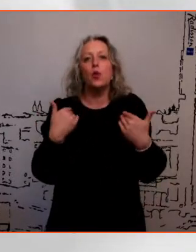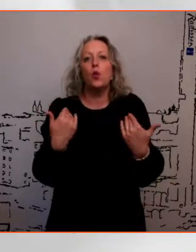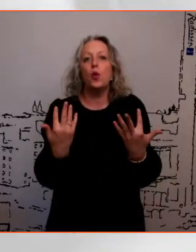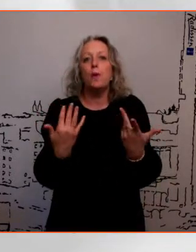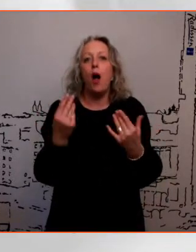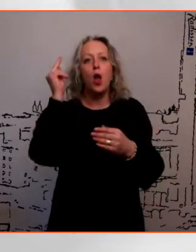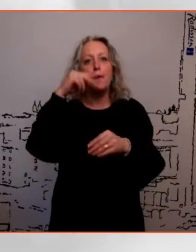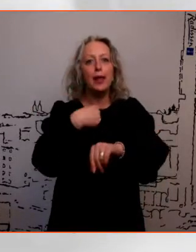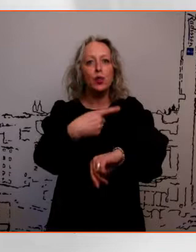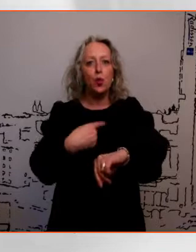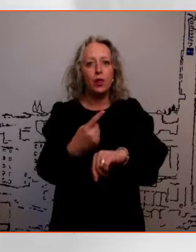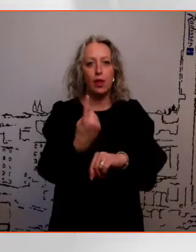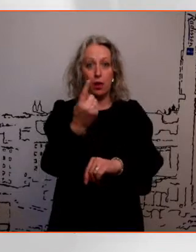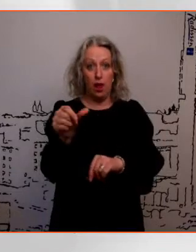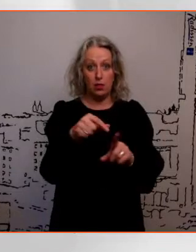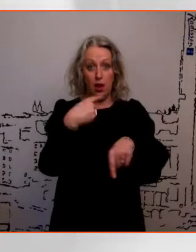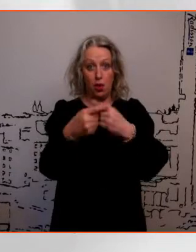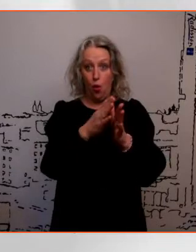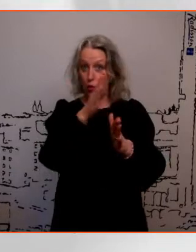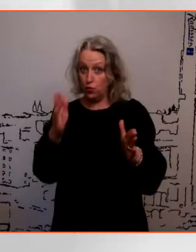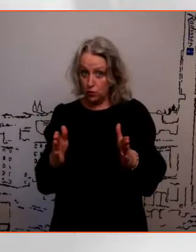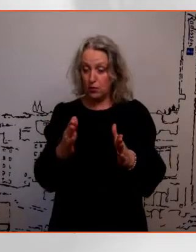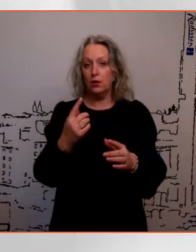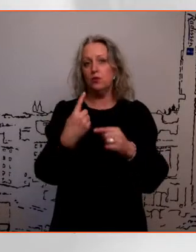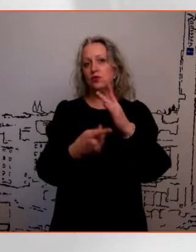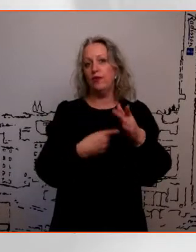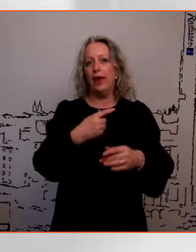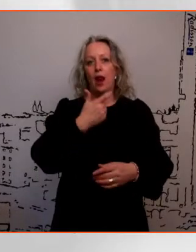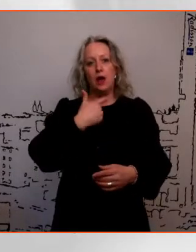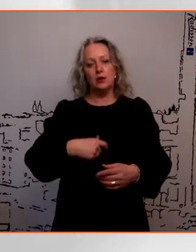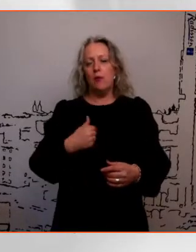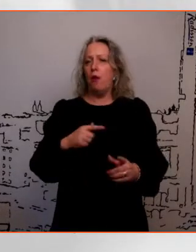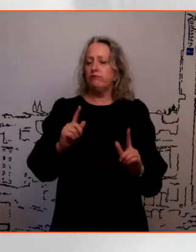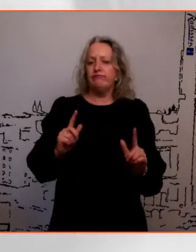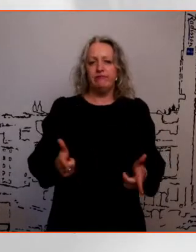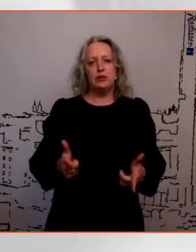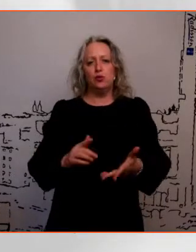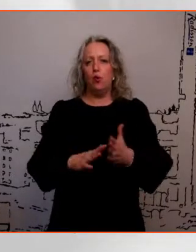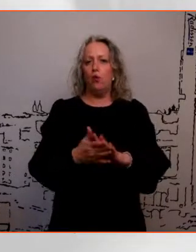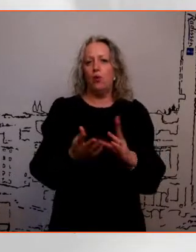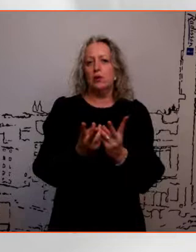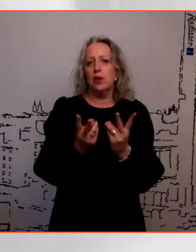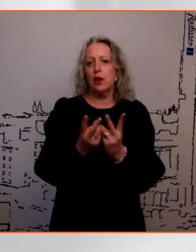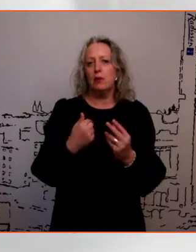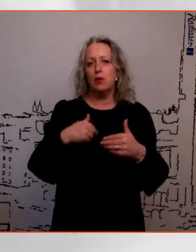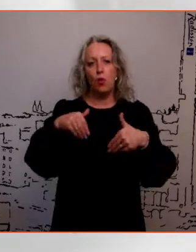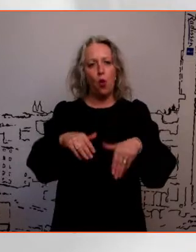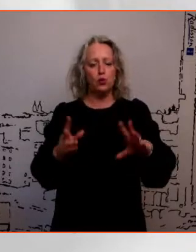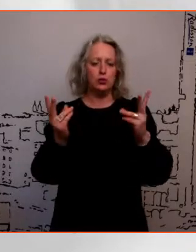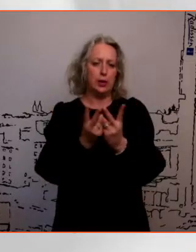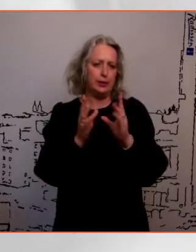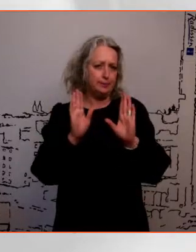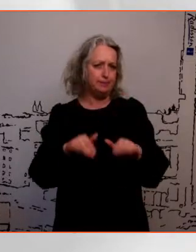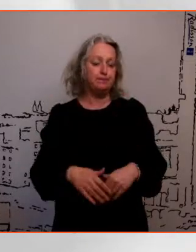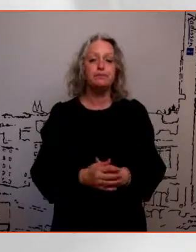oleks ja siis ka aksepteerinud ennast selles olukorras. Et pigem karjaari